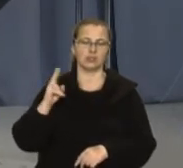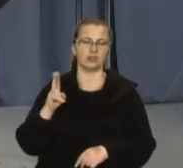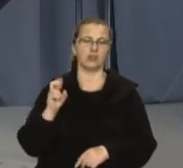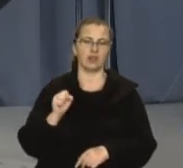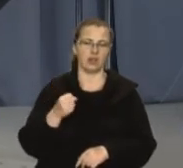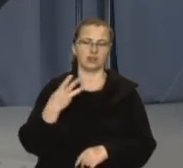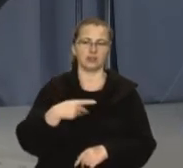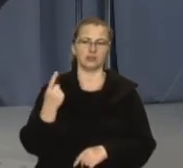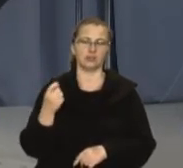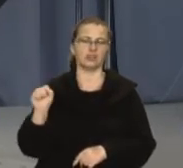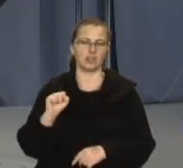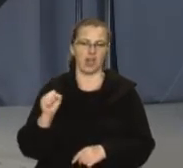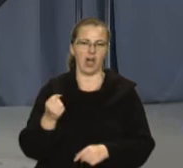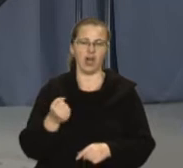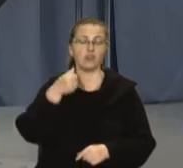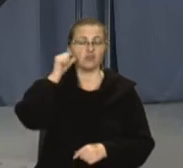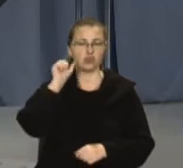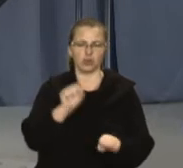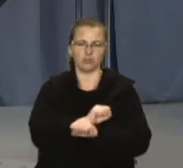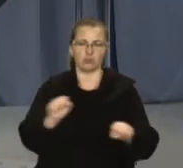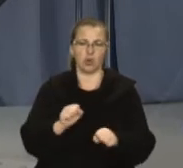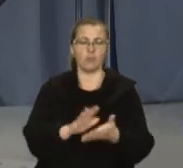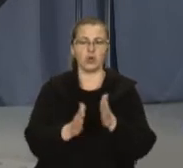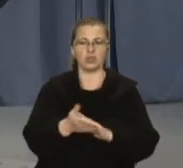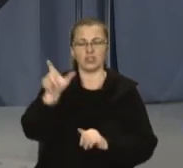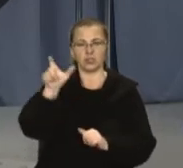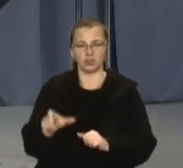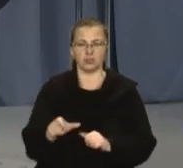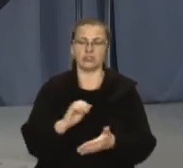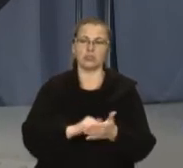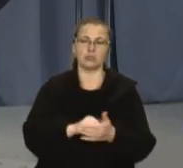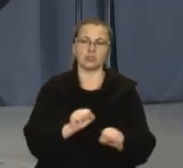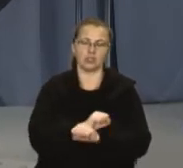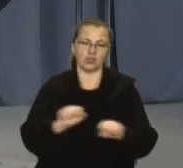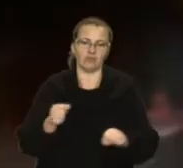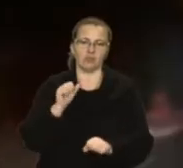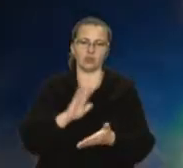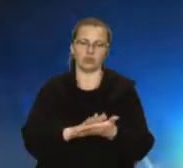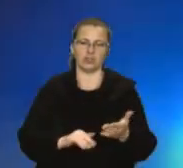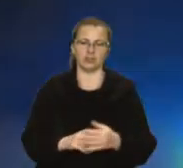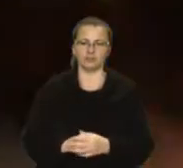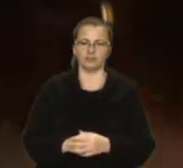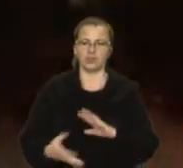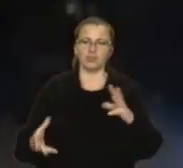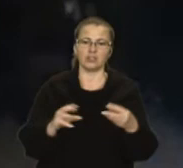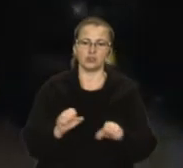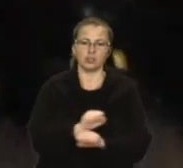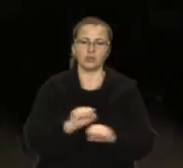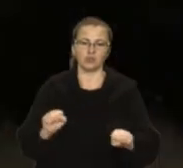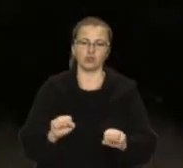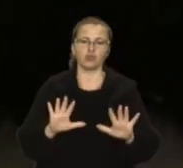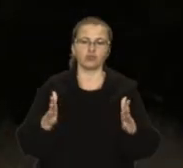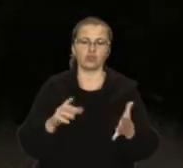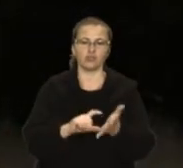вчора пізно ввечері пролунав вибух. Про стан постраждалого та версії вибуху далі у сюжеті. Внаслідок вибуху, який